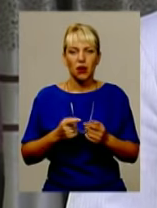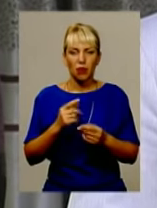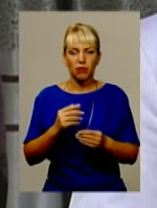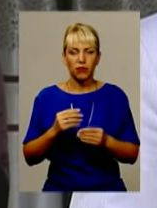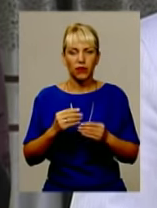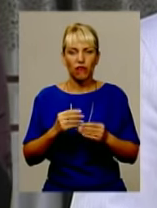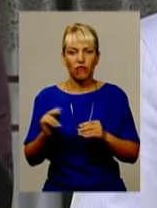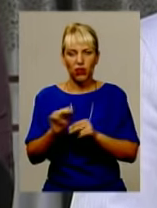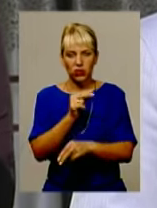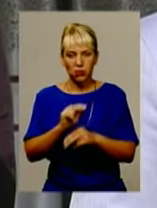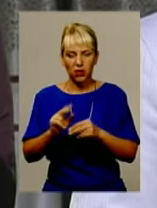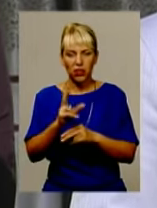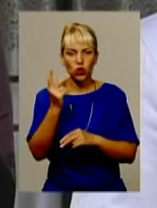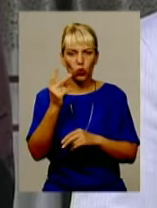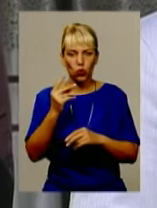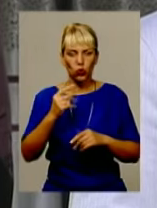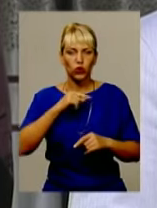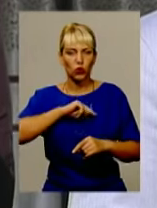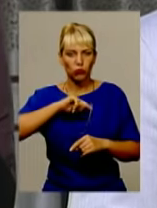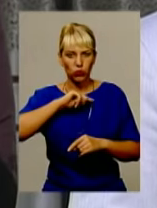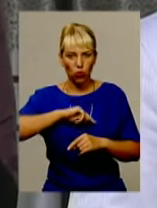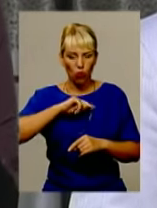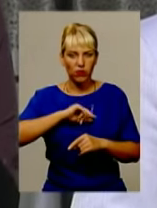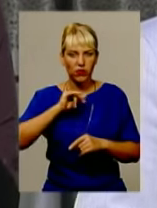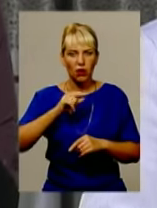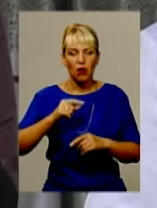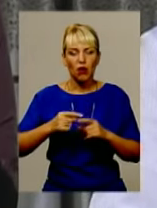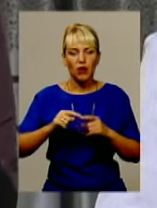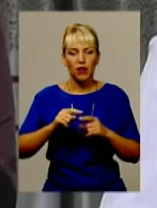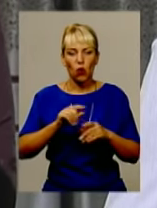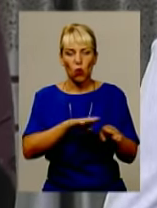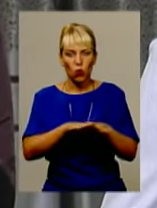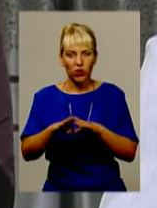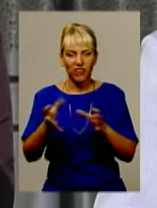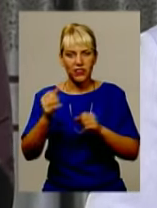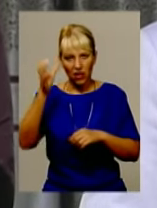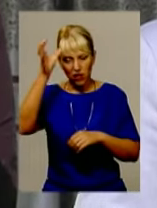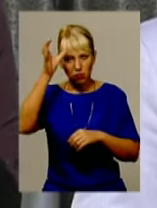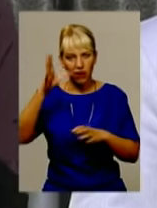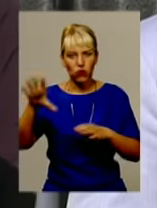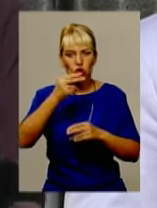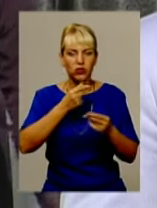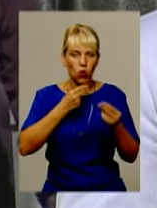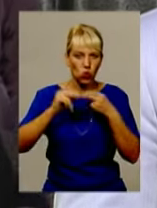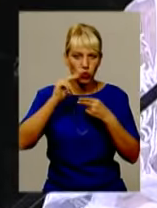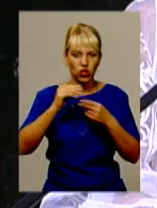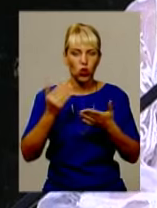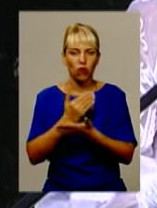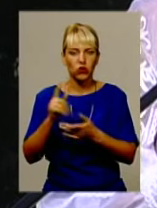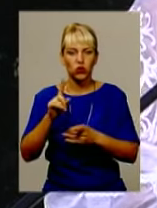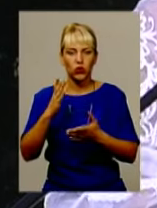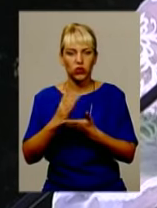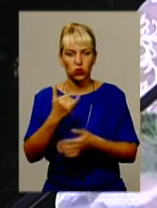на інший духовний і моральний уровень, взяв з образовання все найкраще, інновуційне, що є у нас.